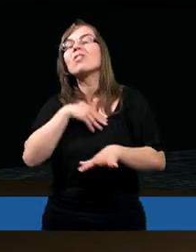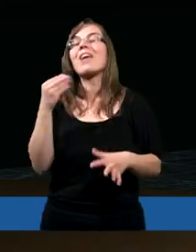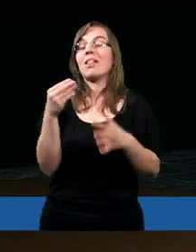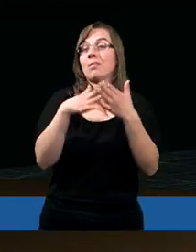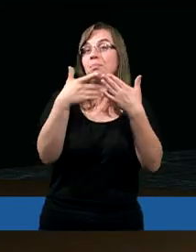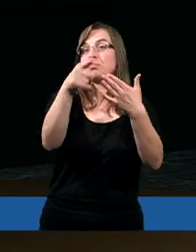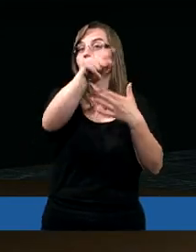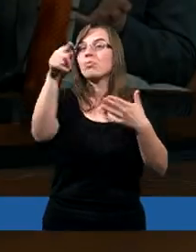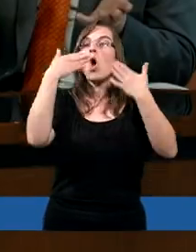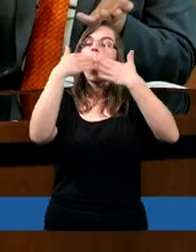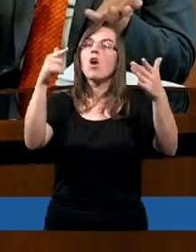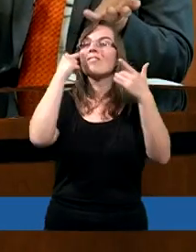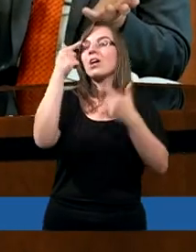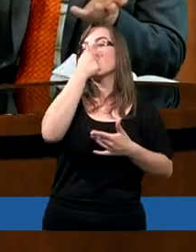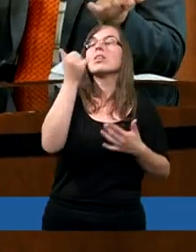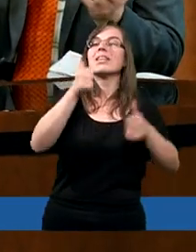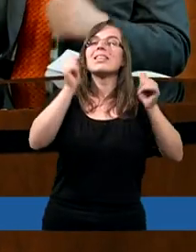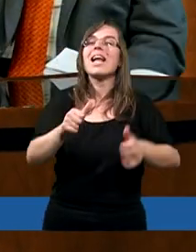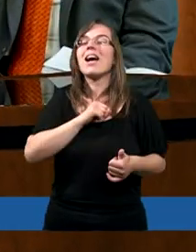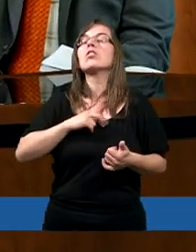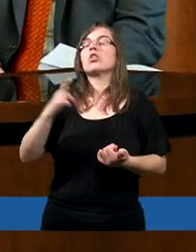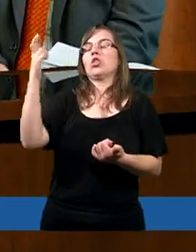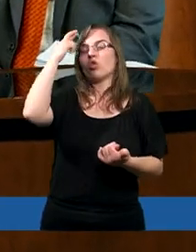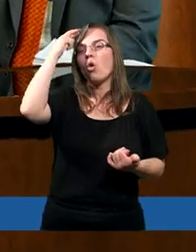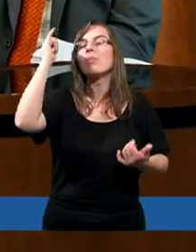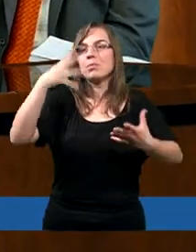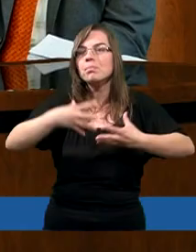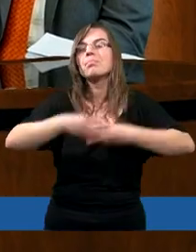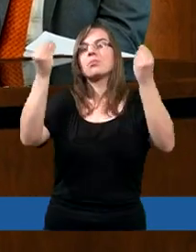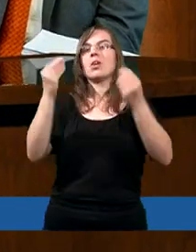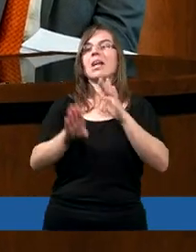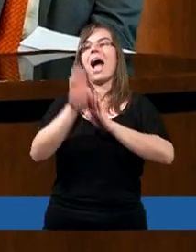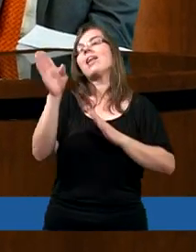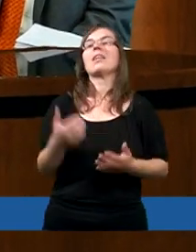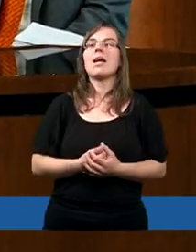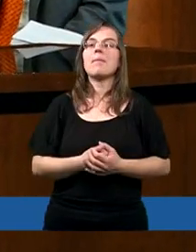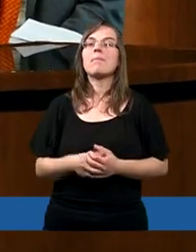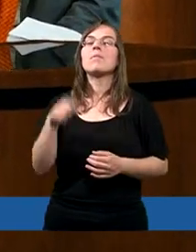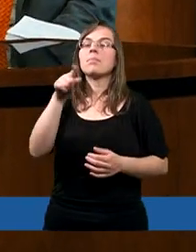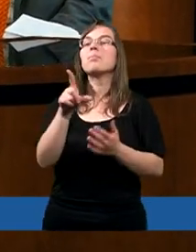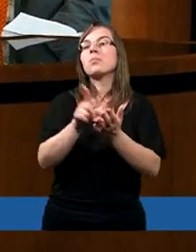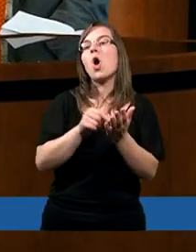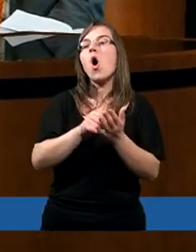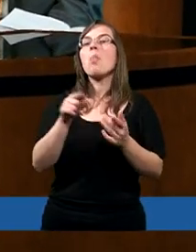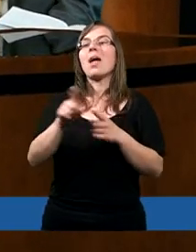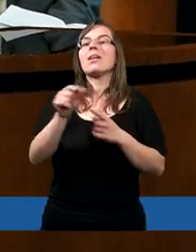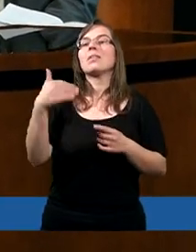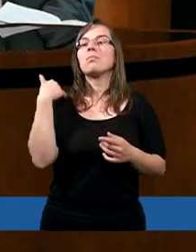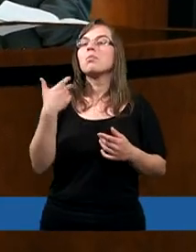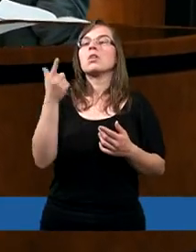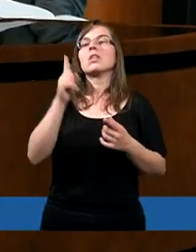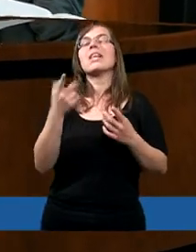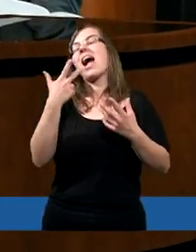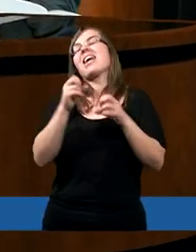otworzył oczy, stało się to klarowne i jasne. Tak, panie, tak proszę. Ale dla Piotra te sprawy też